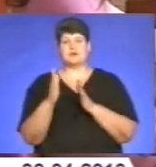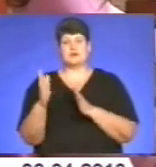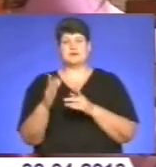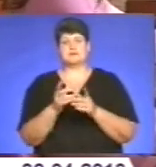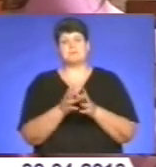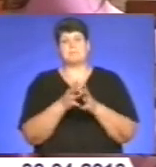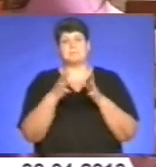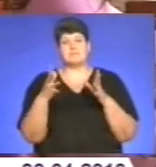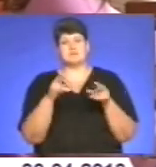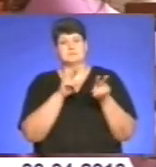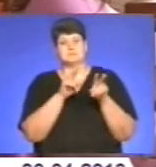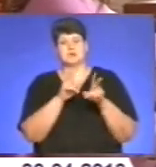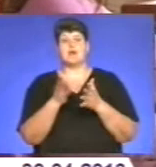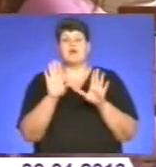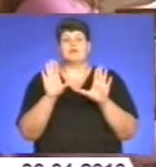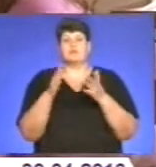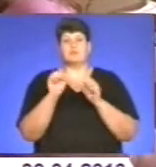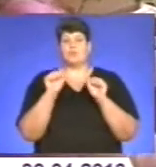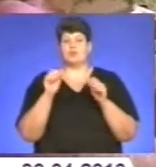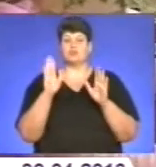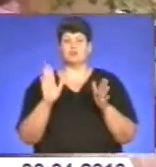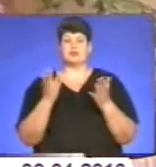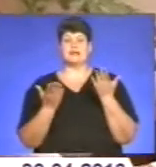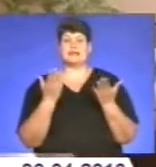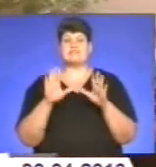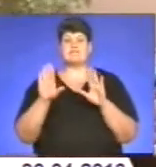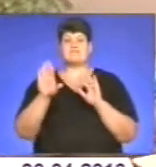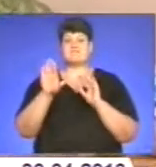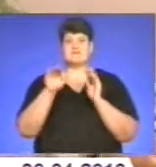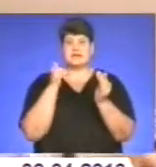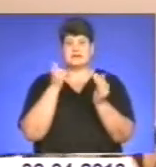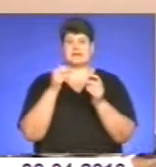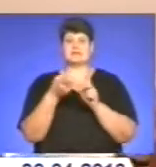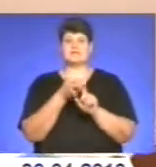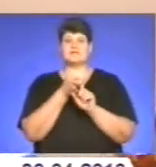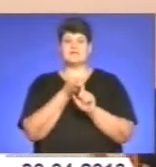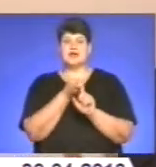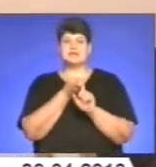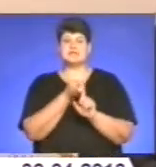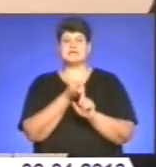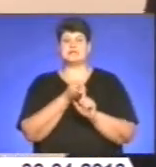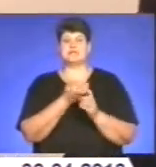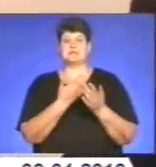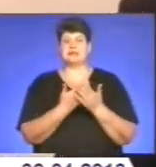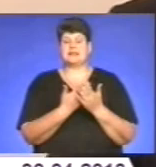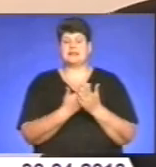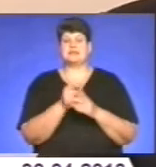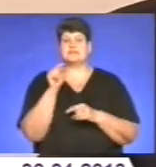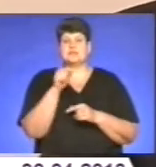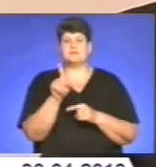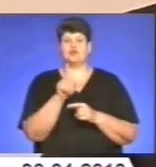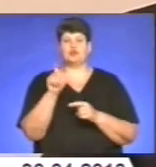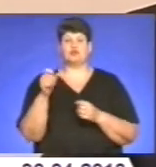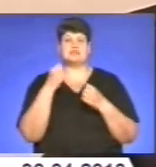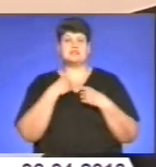пильністю, так як можуть бути якісь виклики, які пов'язані саме з тим, що люди